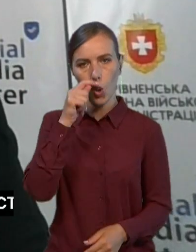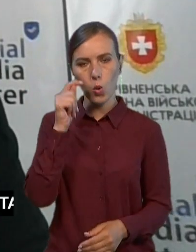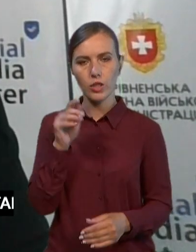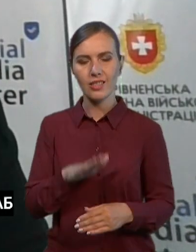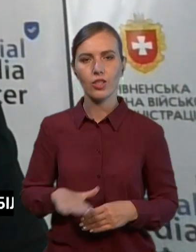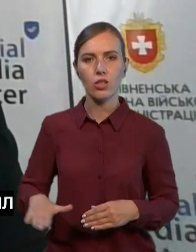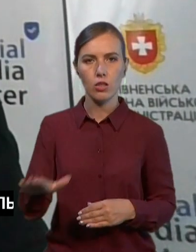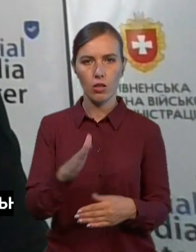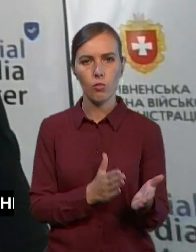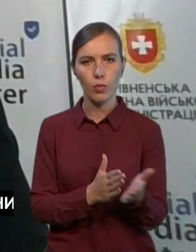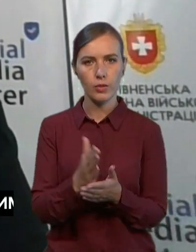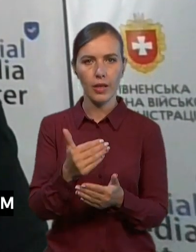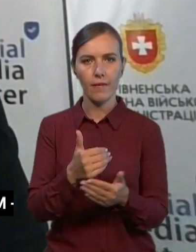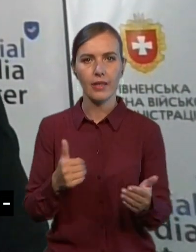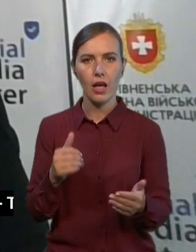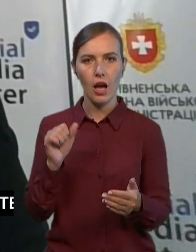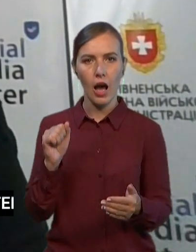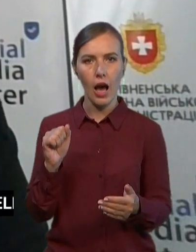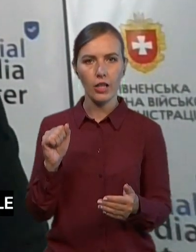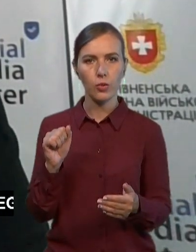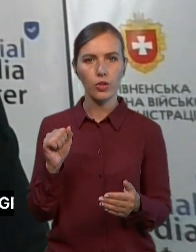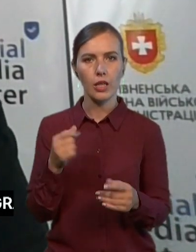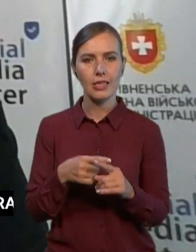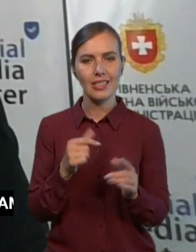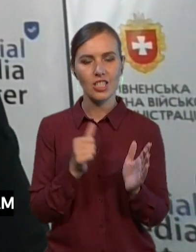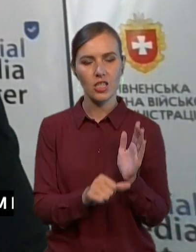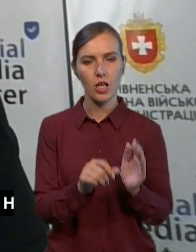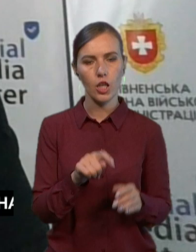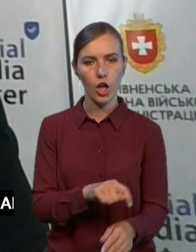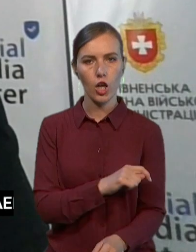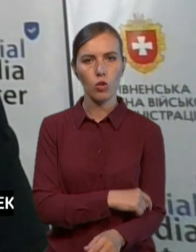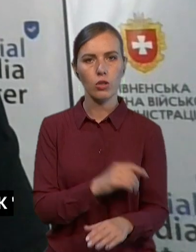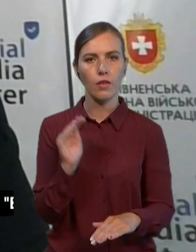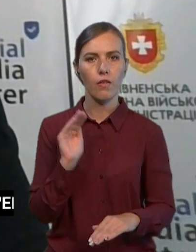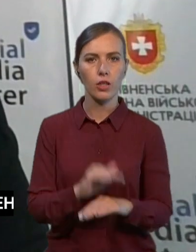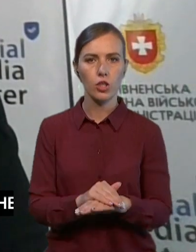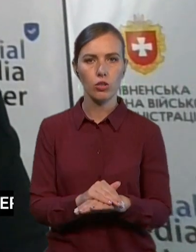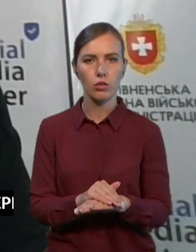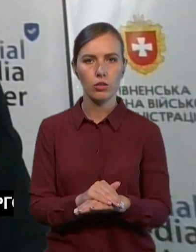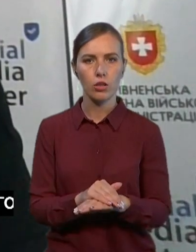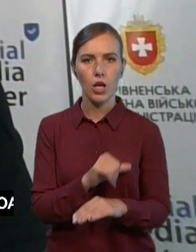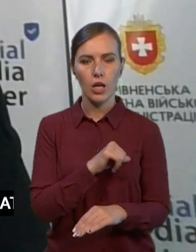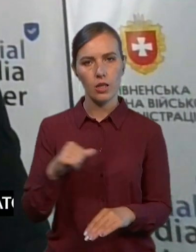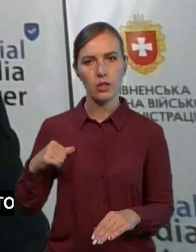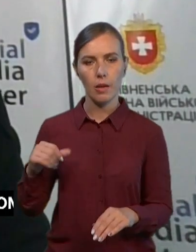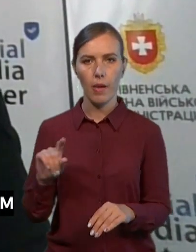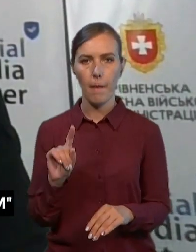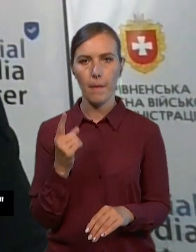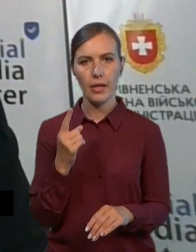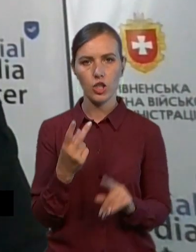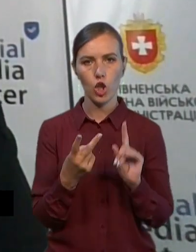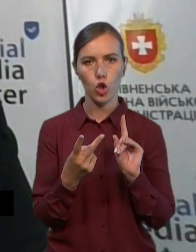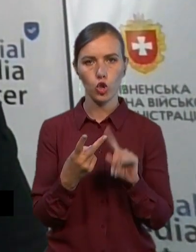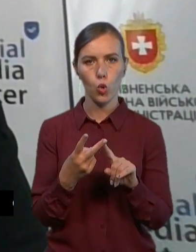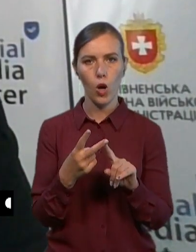попрямі від атомної до кордону це 60 кілометрів. І, фактично, саме перша, друга лінія, третя